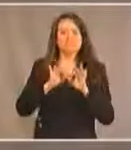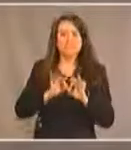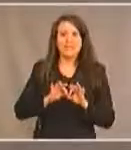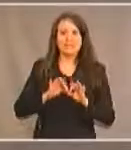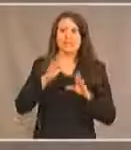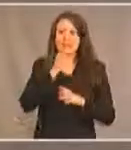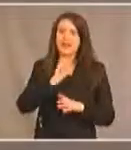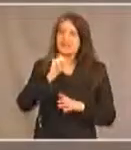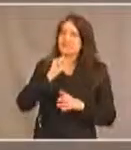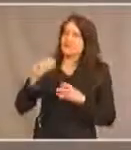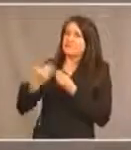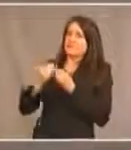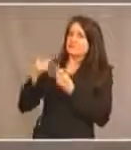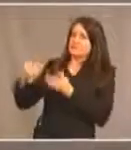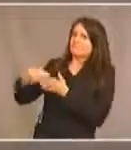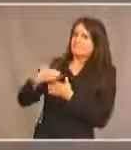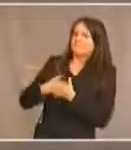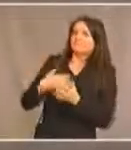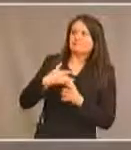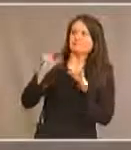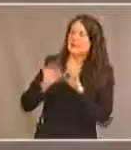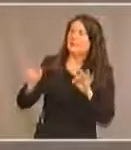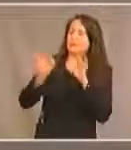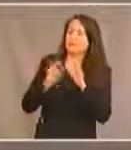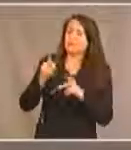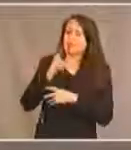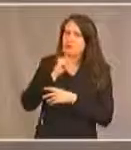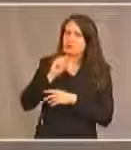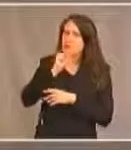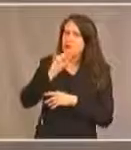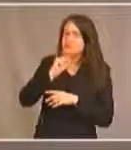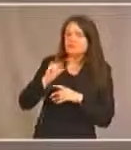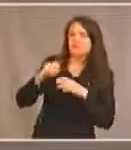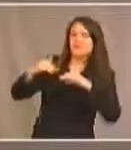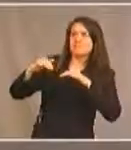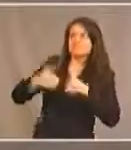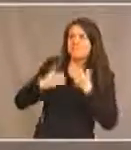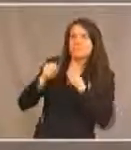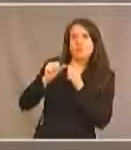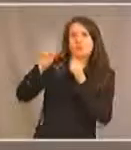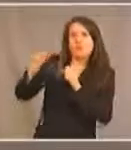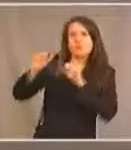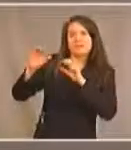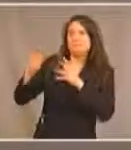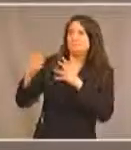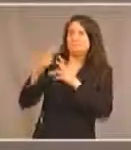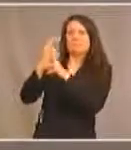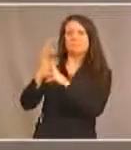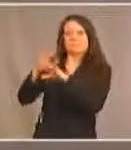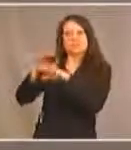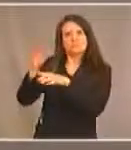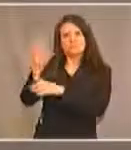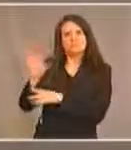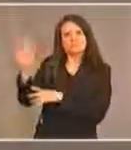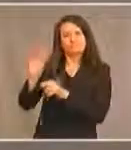d'accommoder les personnes âgées des communautés éloignées surtout. Comment